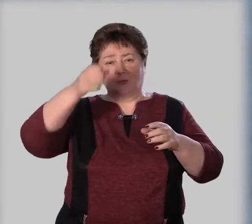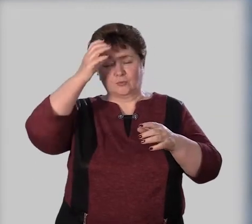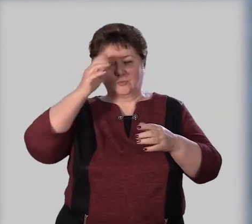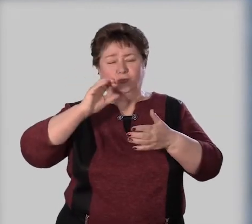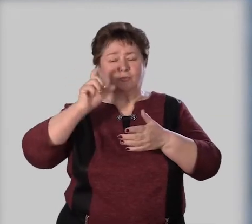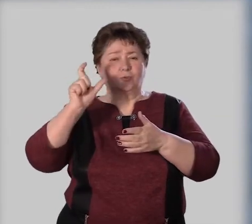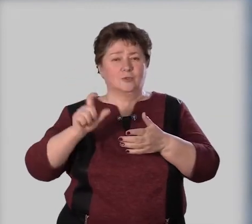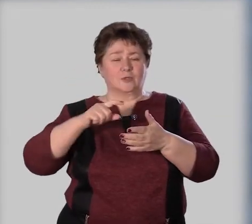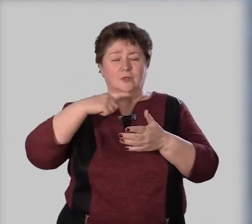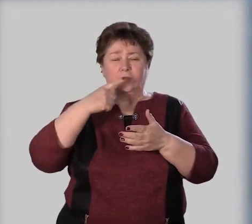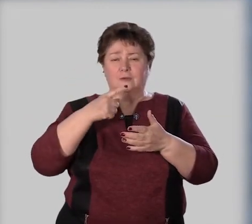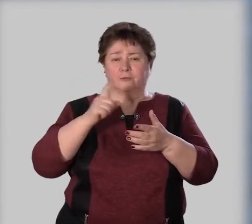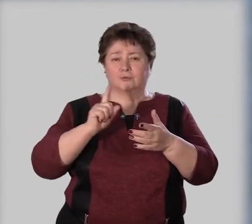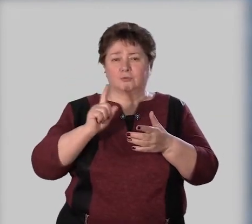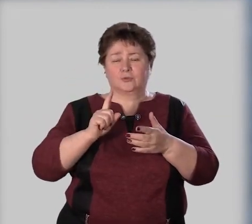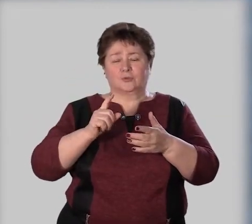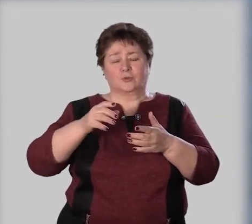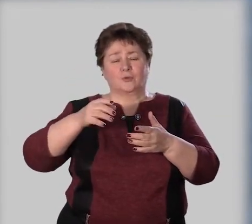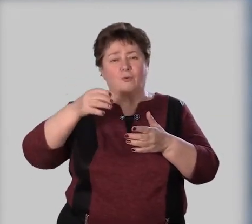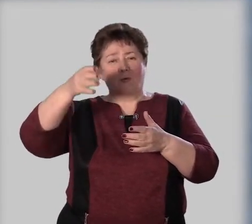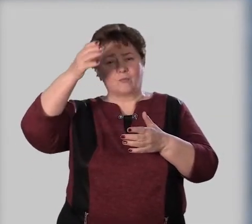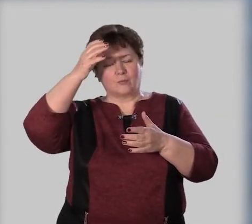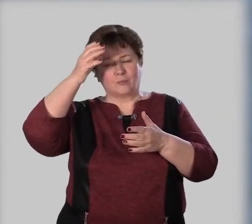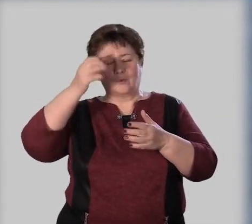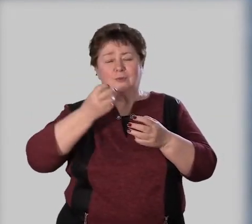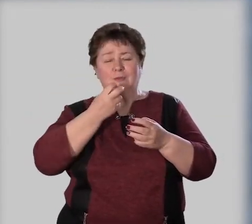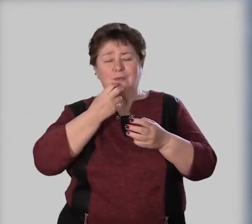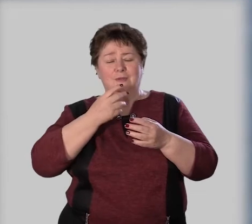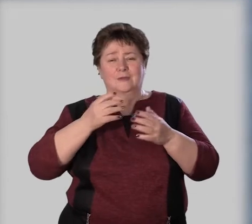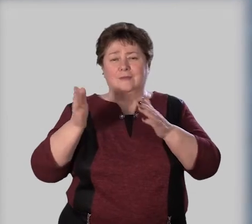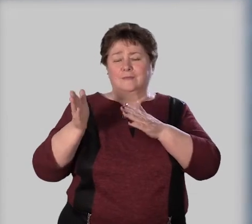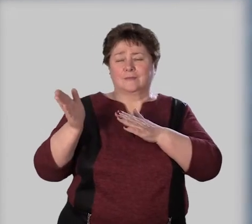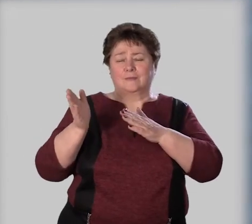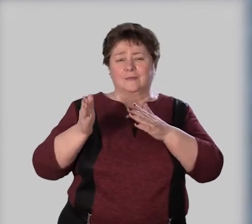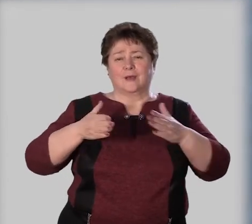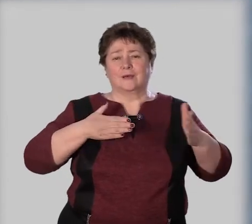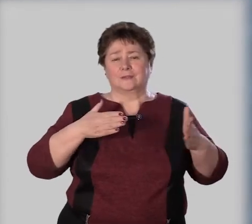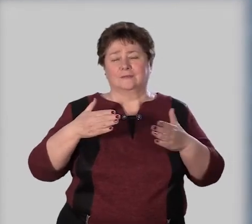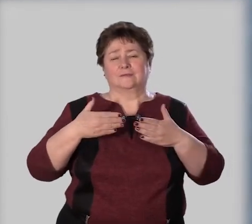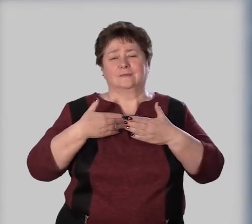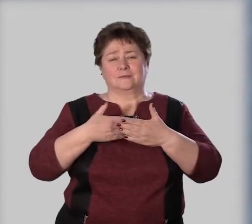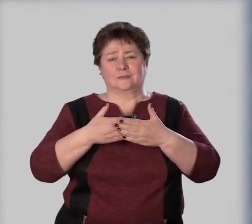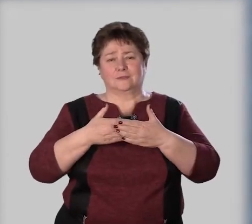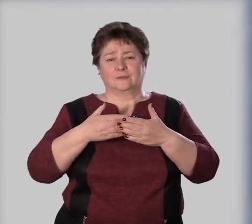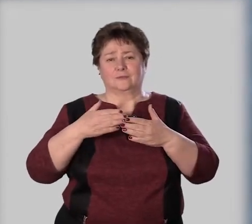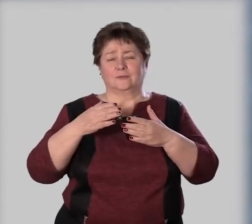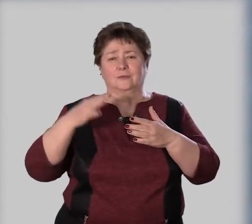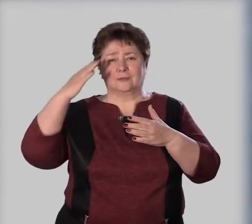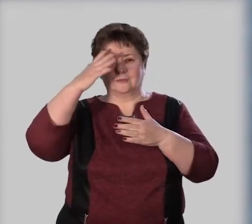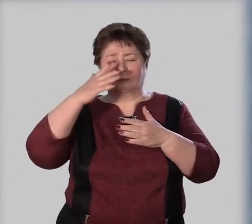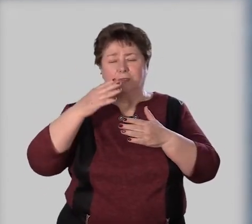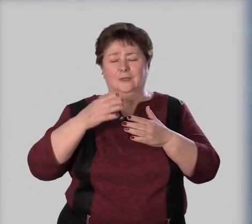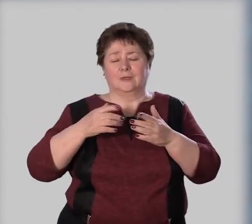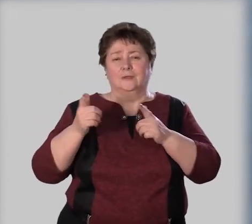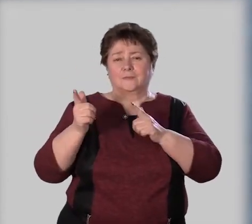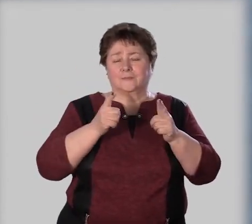Учёные подтверждают, что юмор и остроумие активизируют мышление и вдохновляют на решение